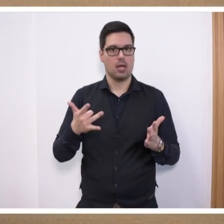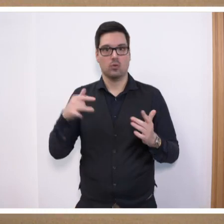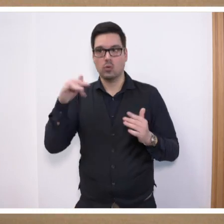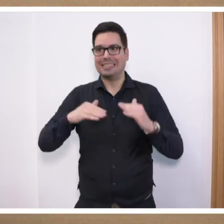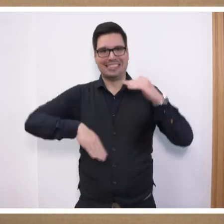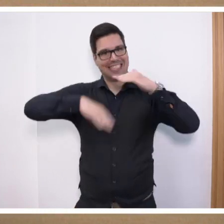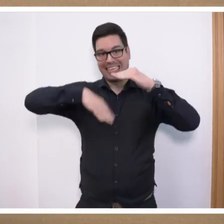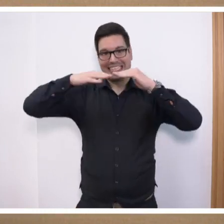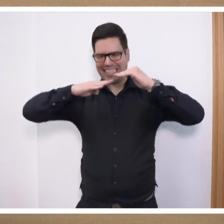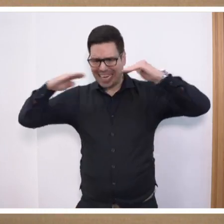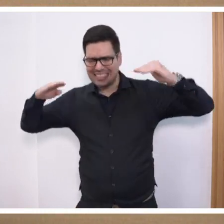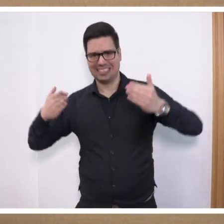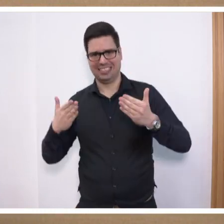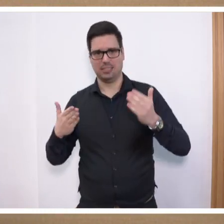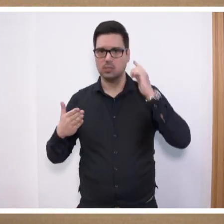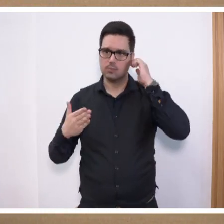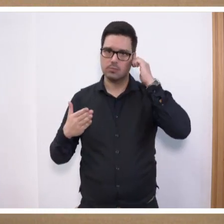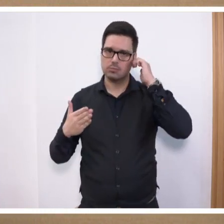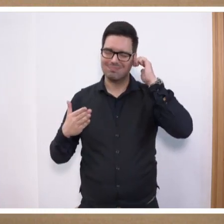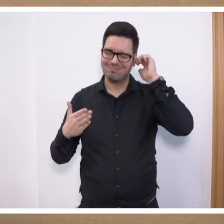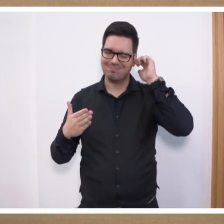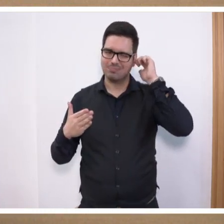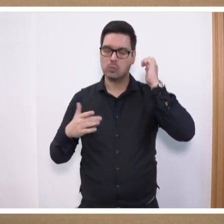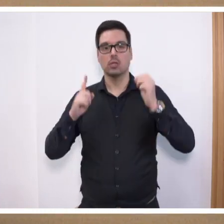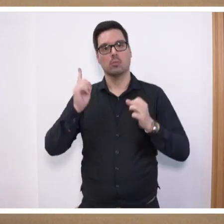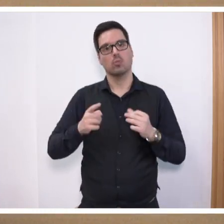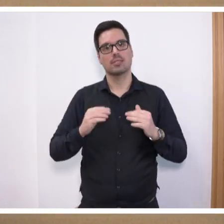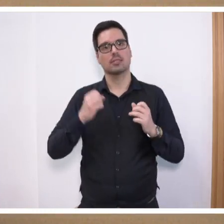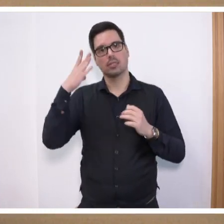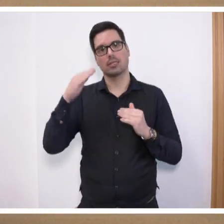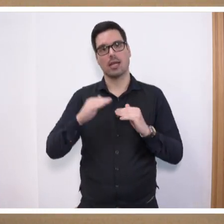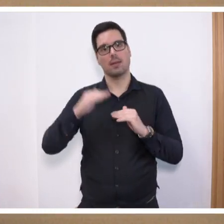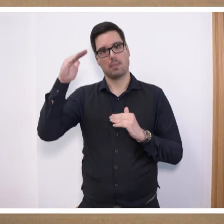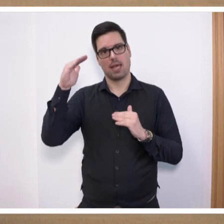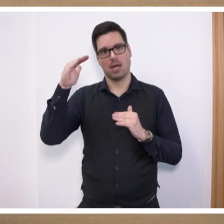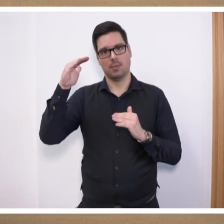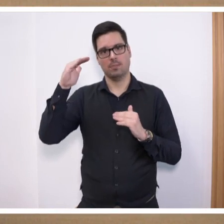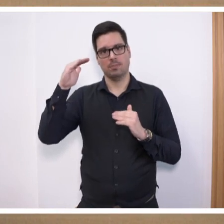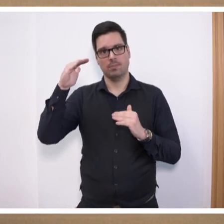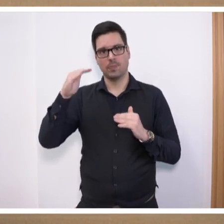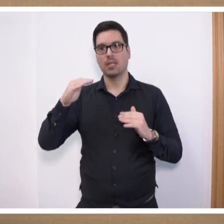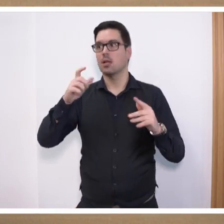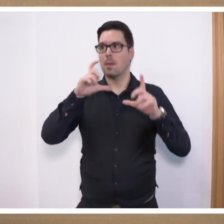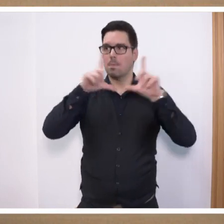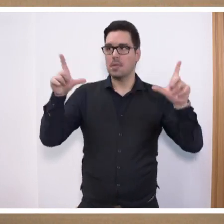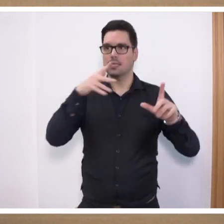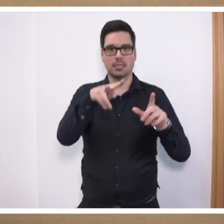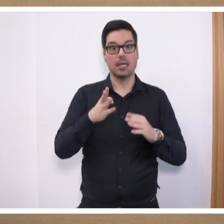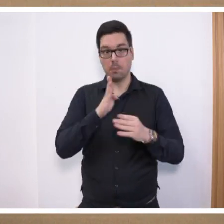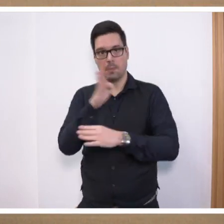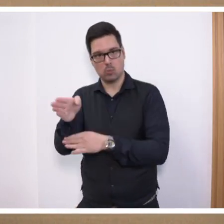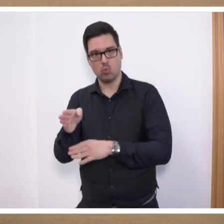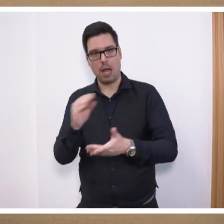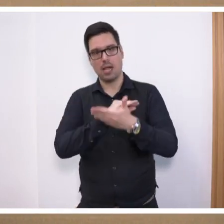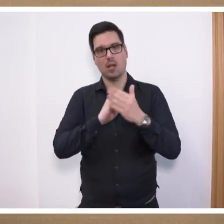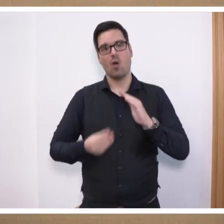Kapazitätsgrenze. Und es muss deutlich nachpersonalisiert werden. Jeder kann sich ein Bild vor Ort machen. Es geht vorbei bei den